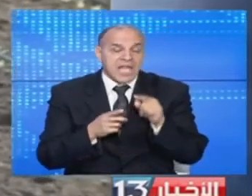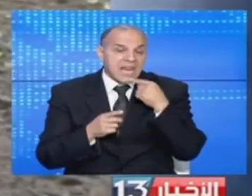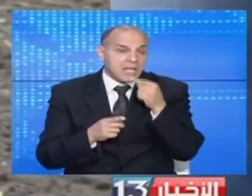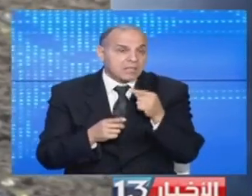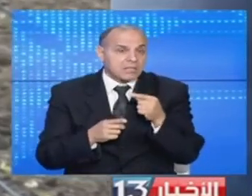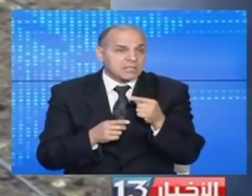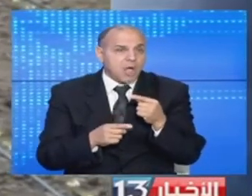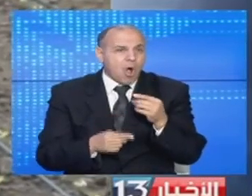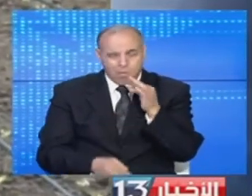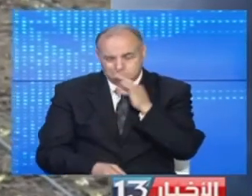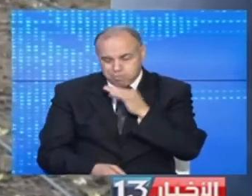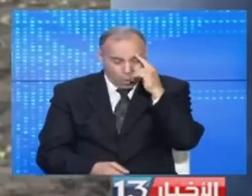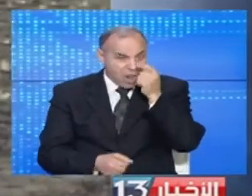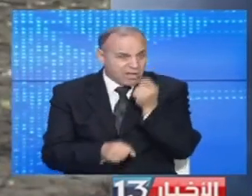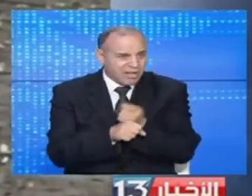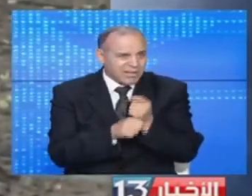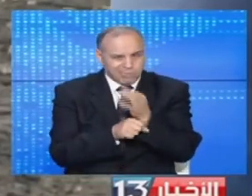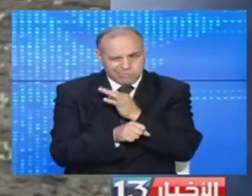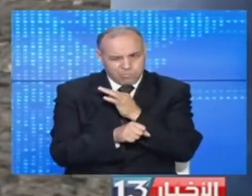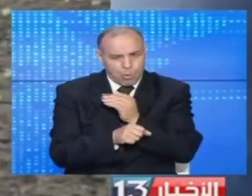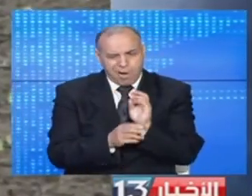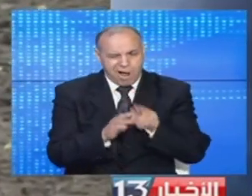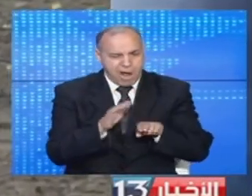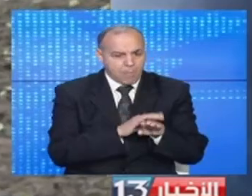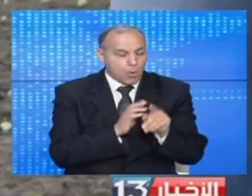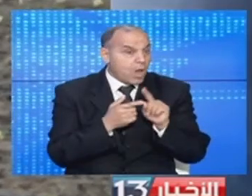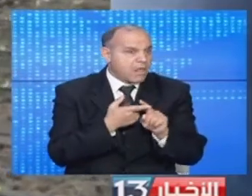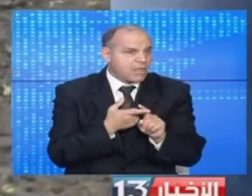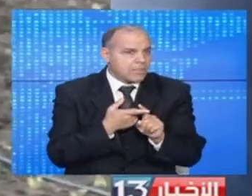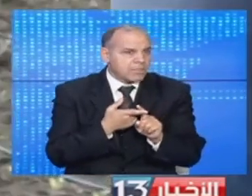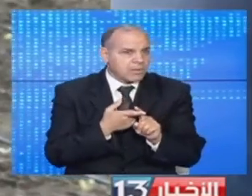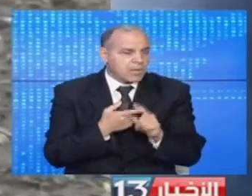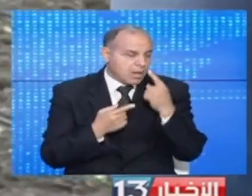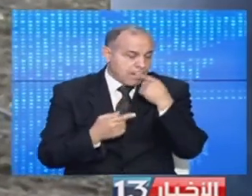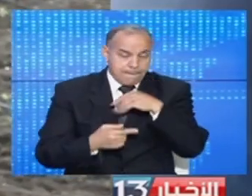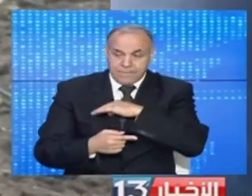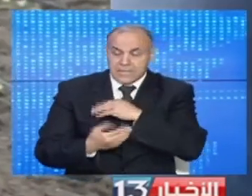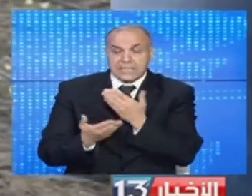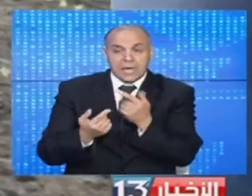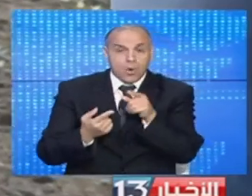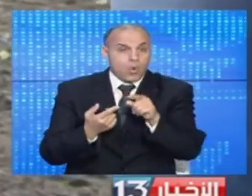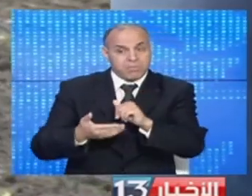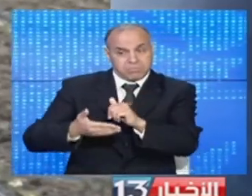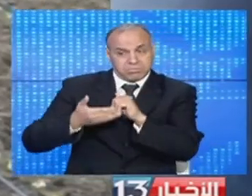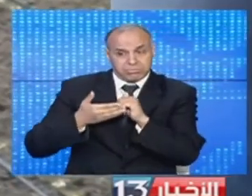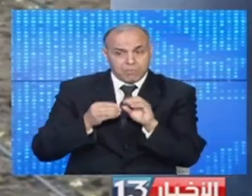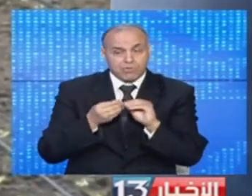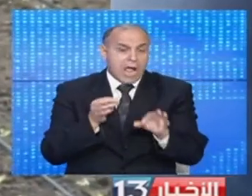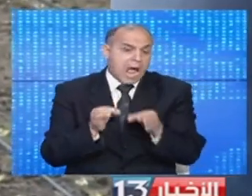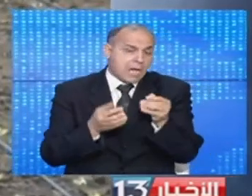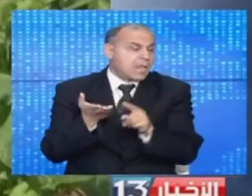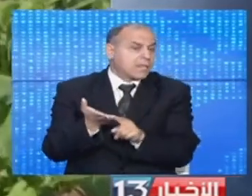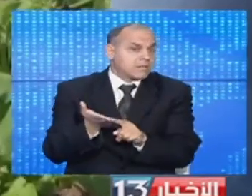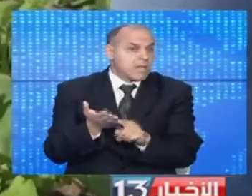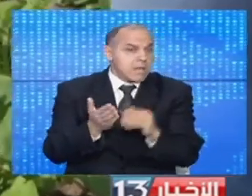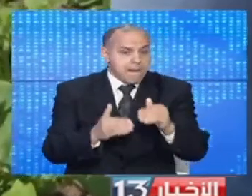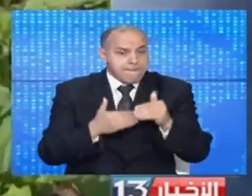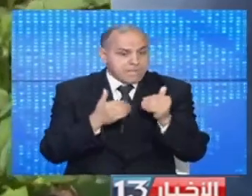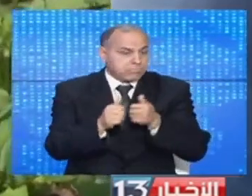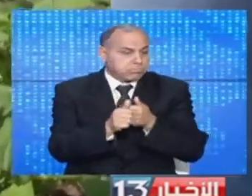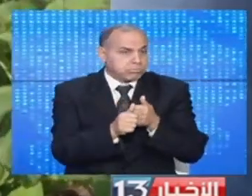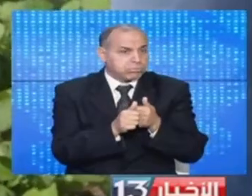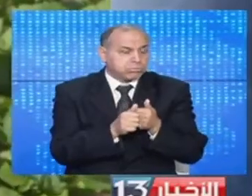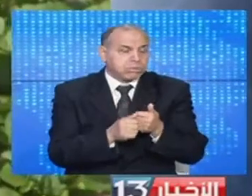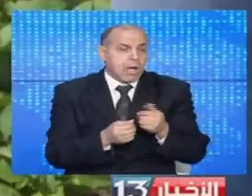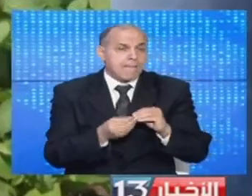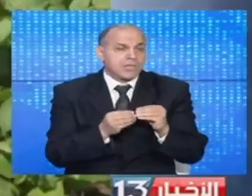سيطرت المضاربين على نشاط واحتكاري وينتظرون لفتة من الجهات المسؤولة لحل هذا الإشكال الذي ستكون تبعاته